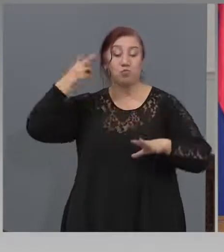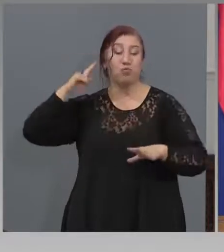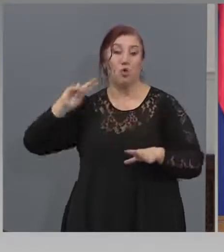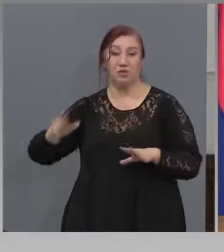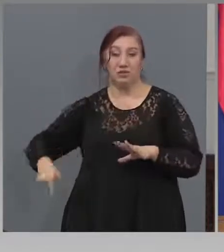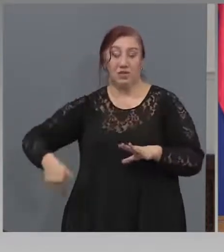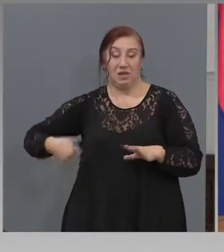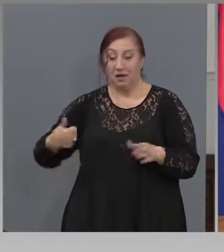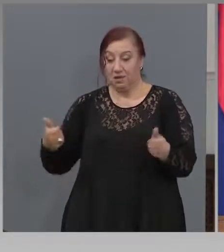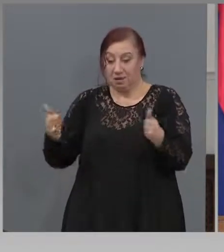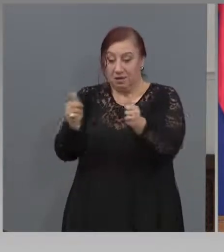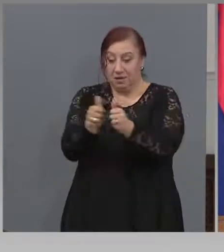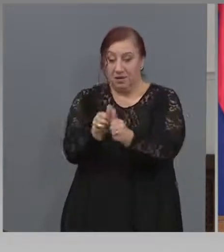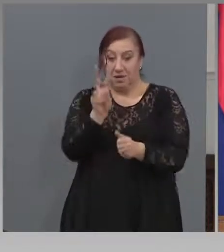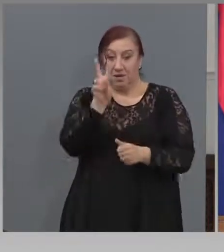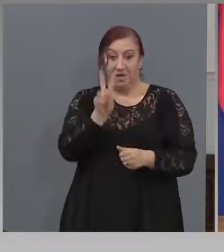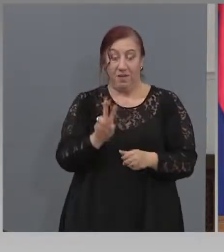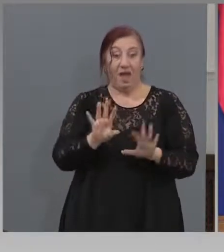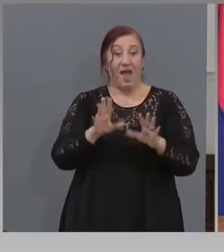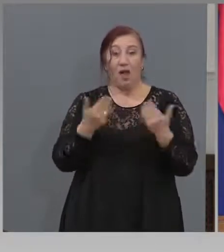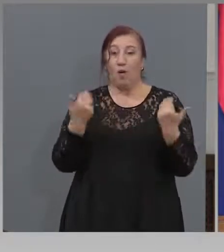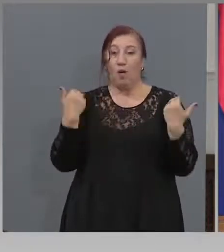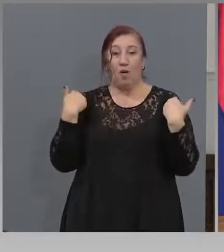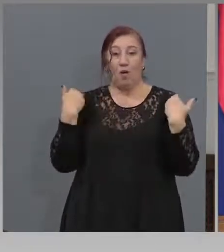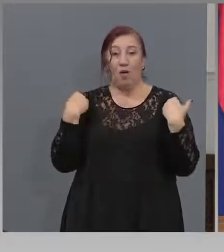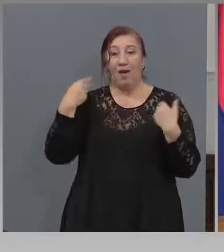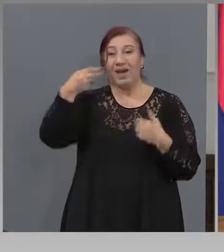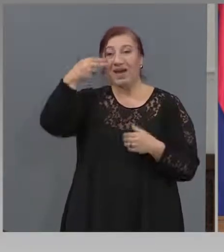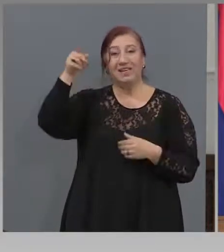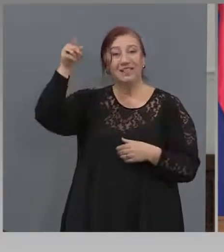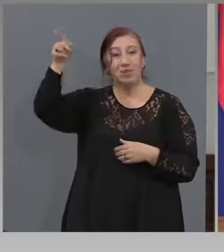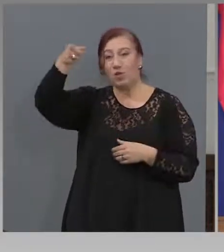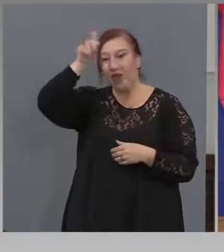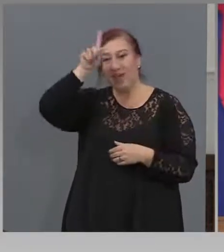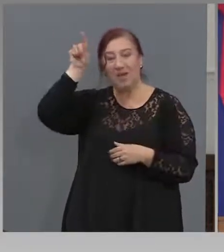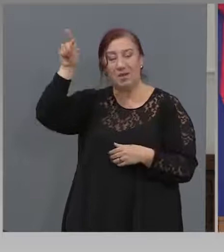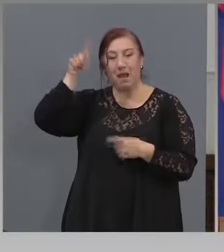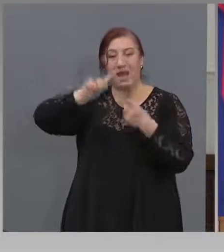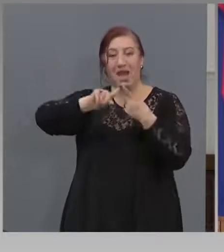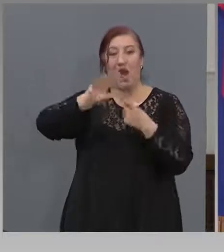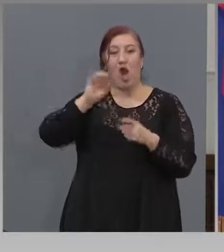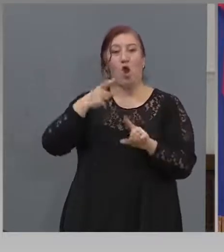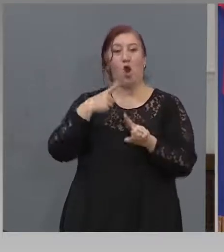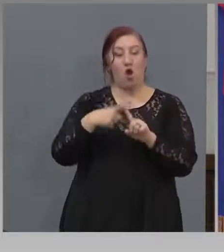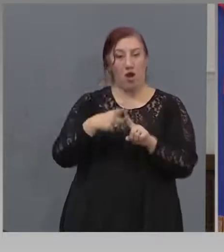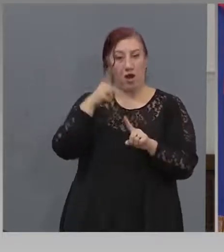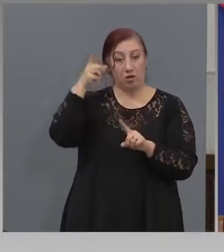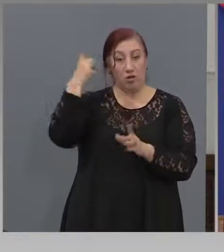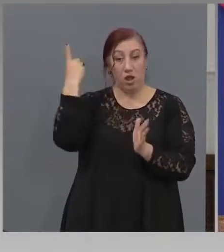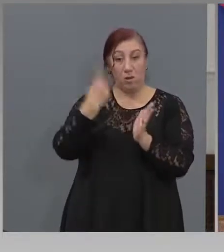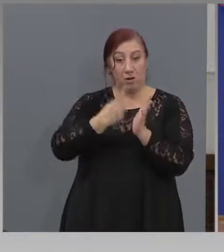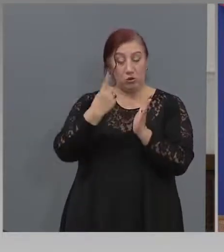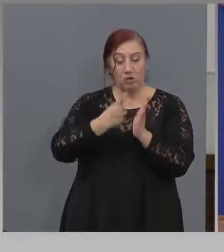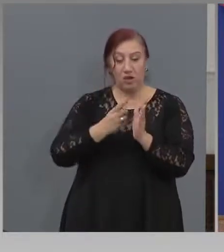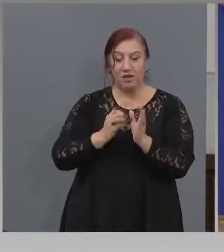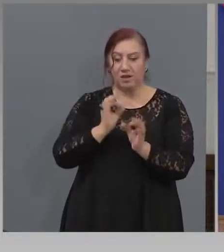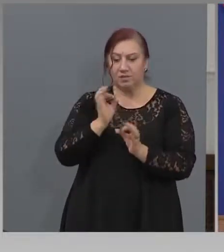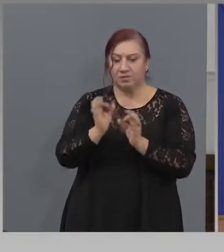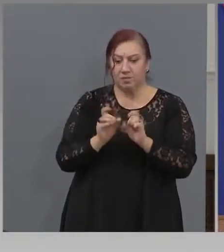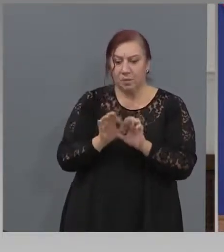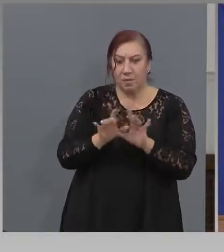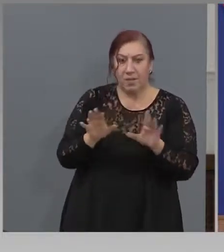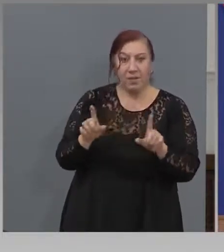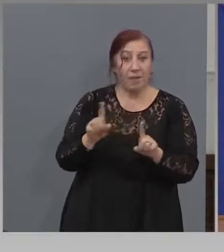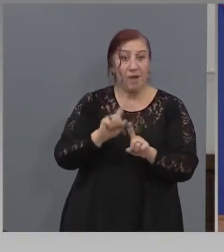Ако института КОХ отнес, който предупреждава, че пандемията по никакъв начин не е минал най-големи институт